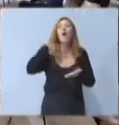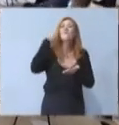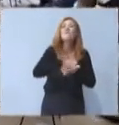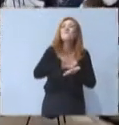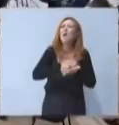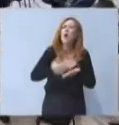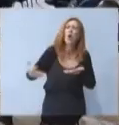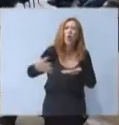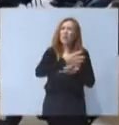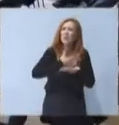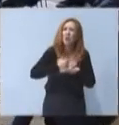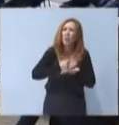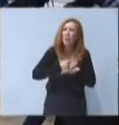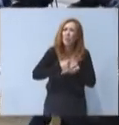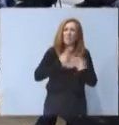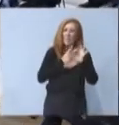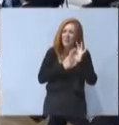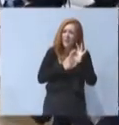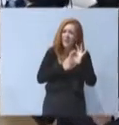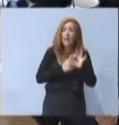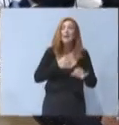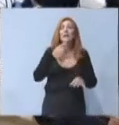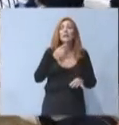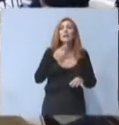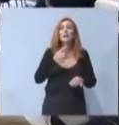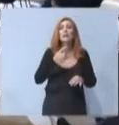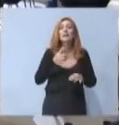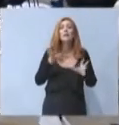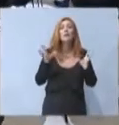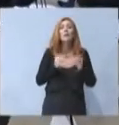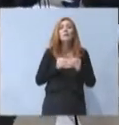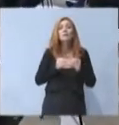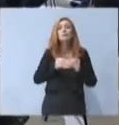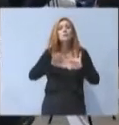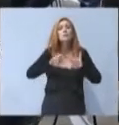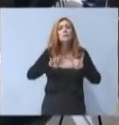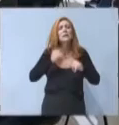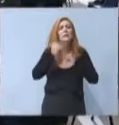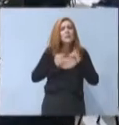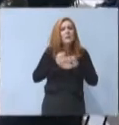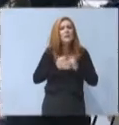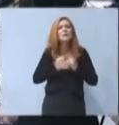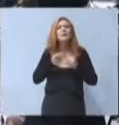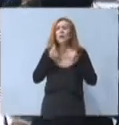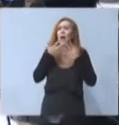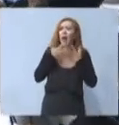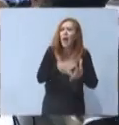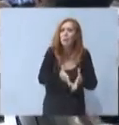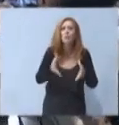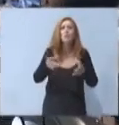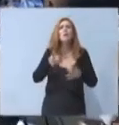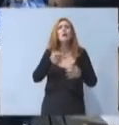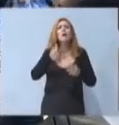εισόδημα όλων θα υπάρχει 30% έκπτωση για ηλεκτρονικές δαπάνες από υπηρεσίες συγκεκριμένων κλάδων.